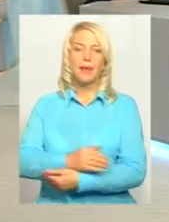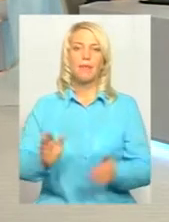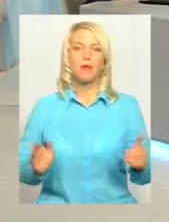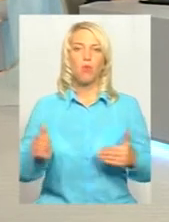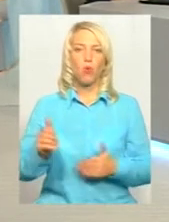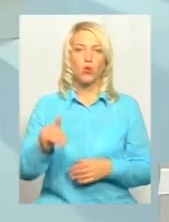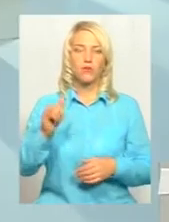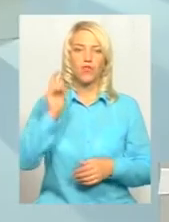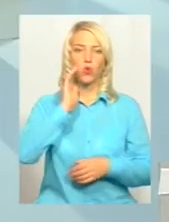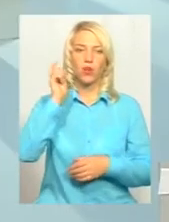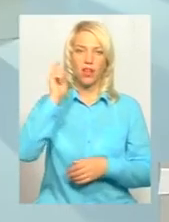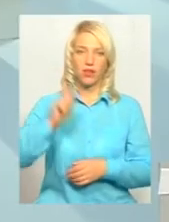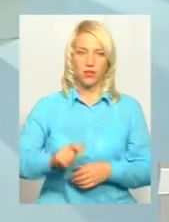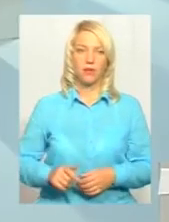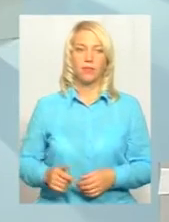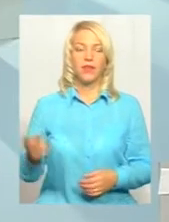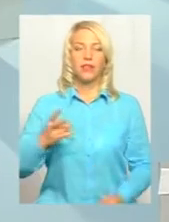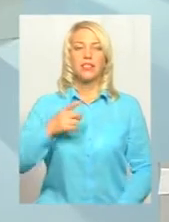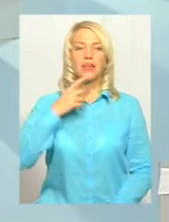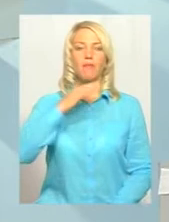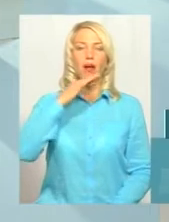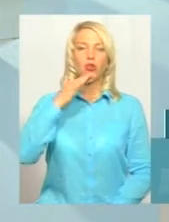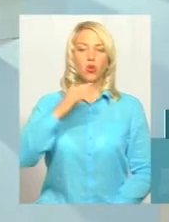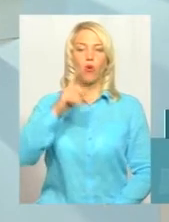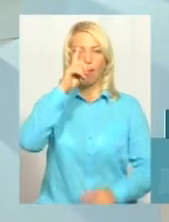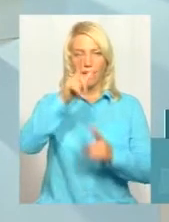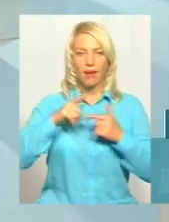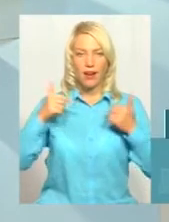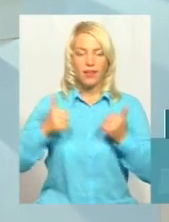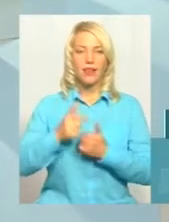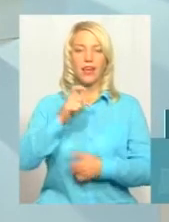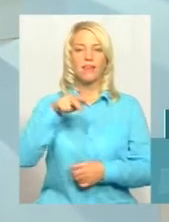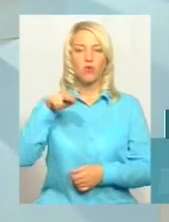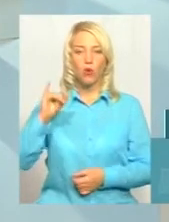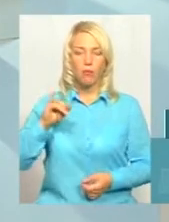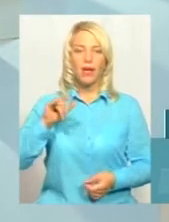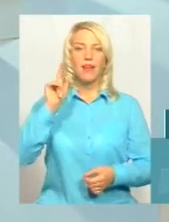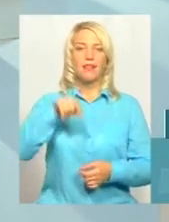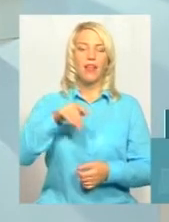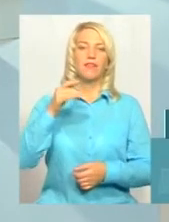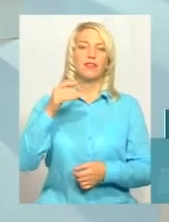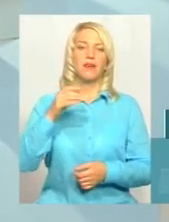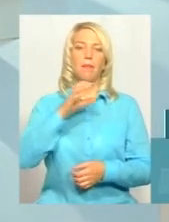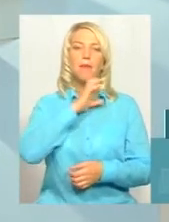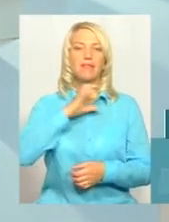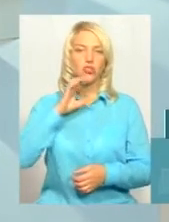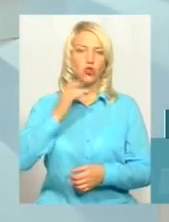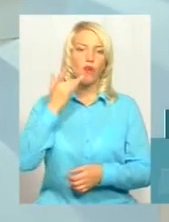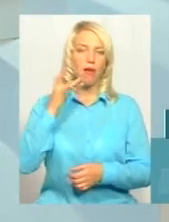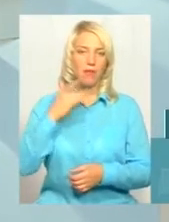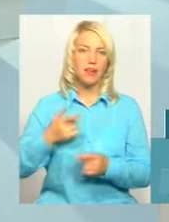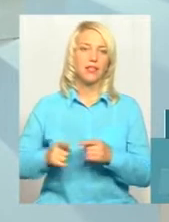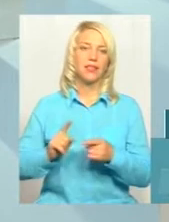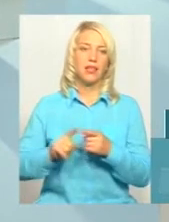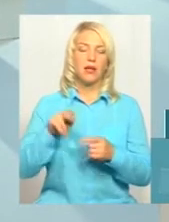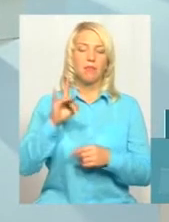зазначити, що в багатьох країнах Європи і навіть і Північної Америки такий досвід є, тобто при